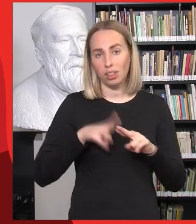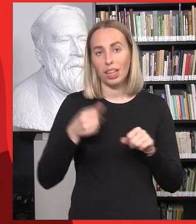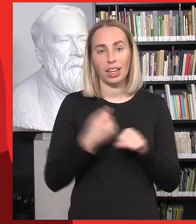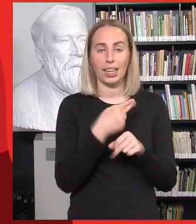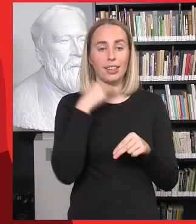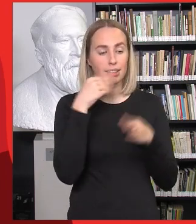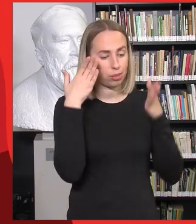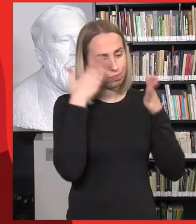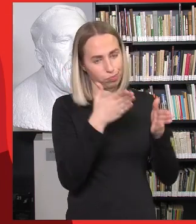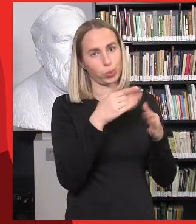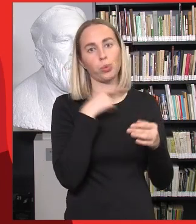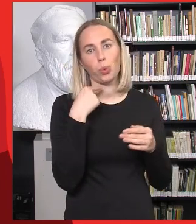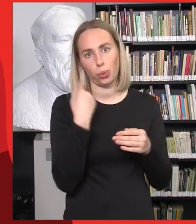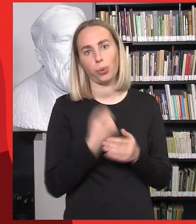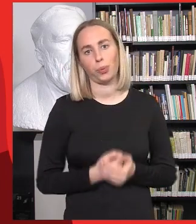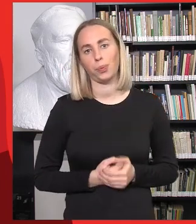dabar daugiau.